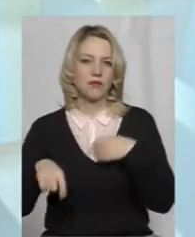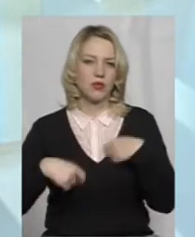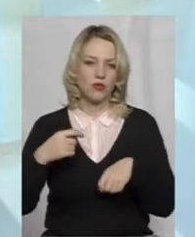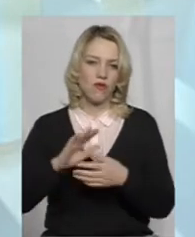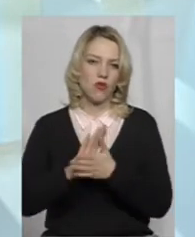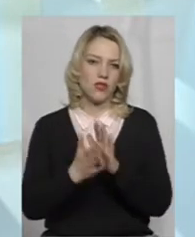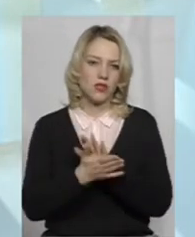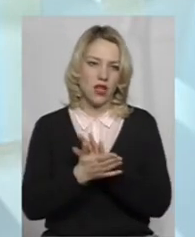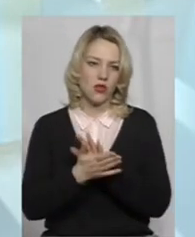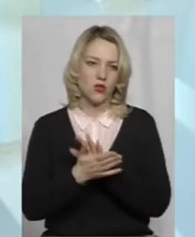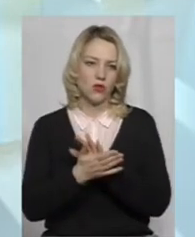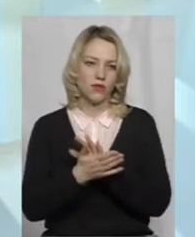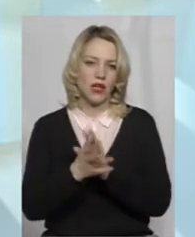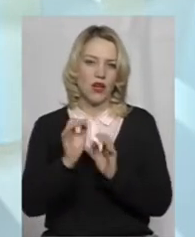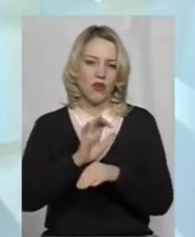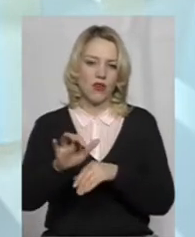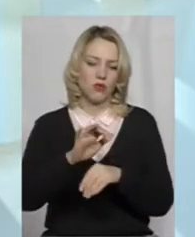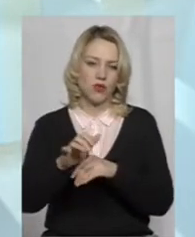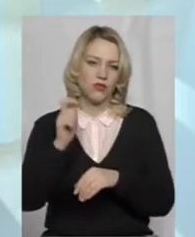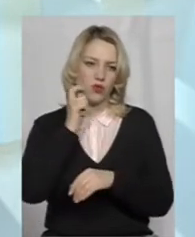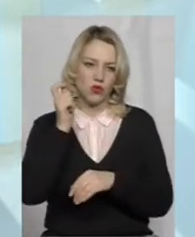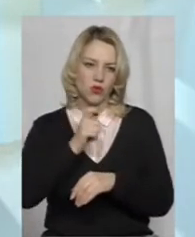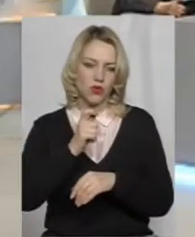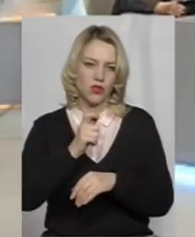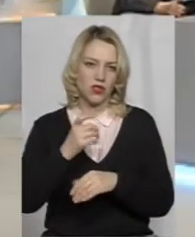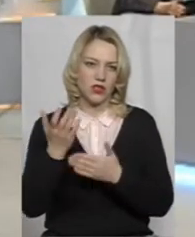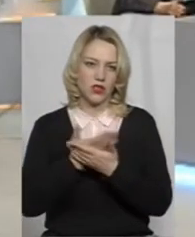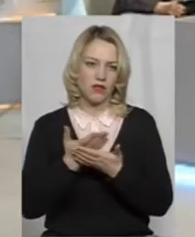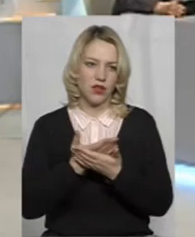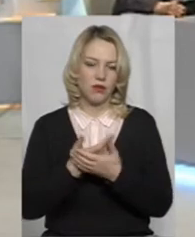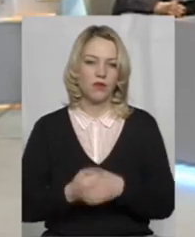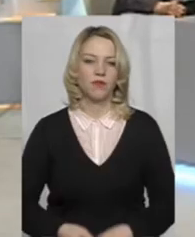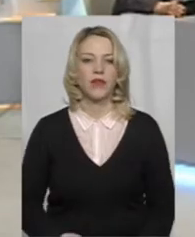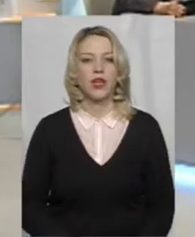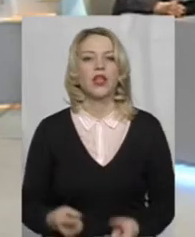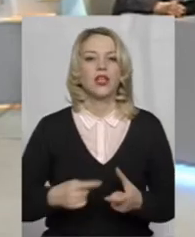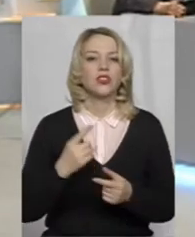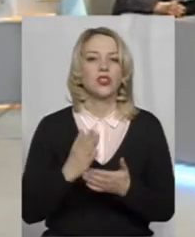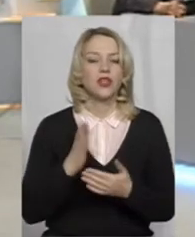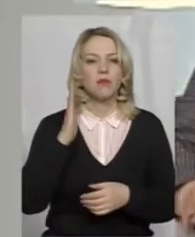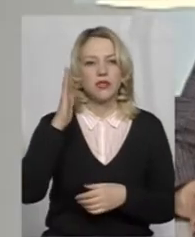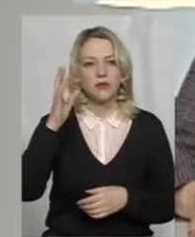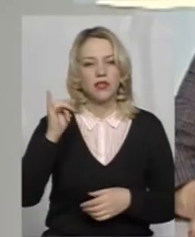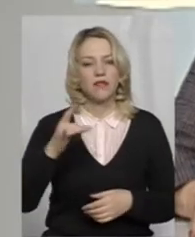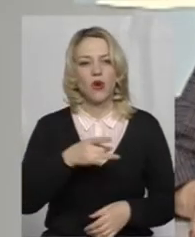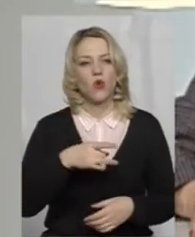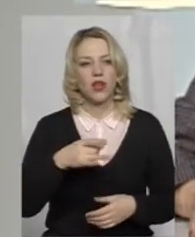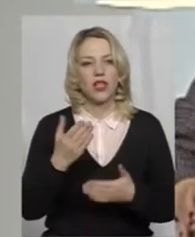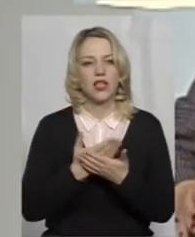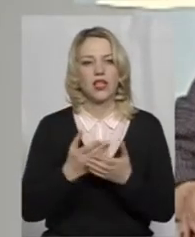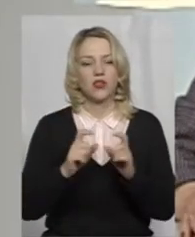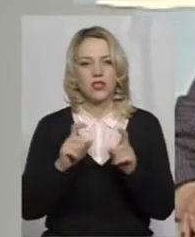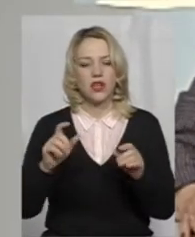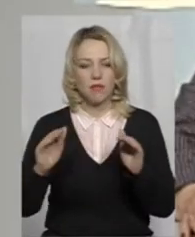виробництва кінофільмів, українського виробництва. Є перспектива у районних кінотеатрів